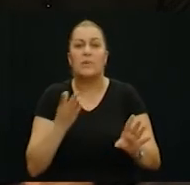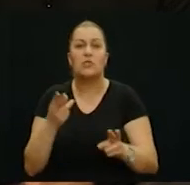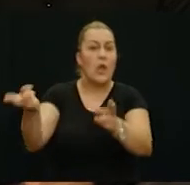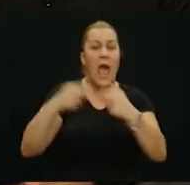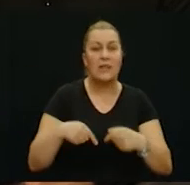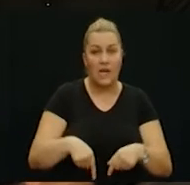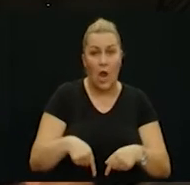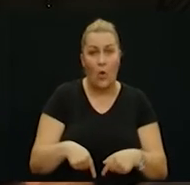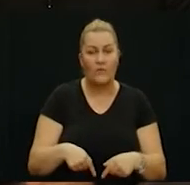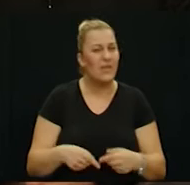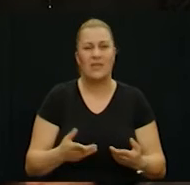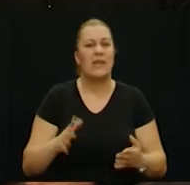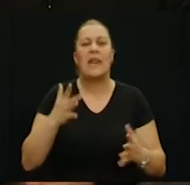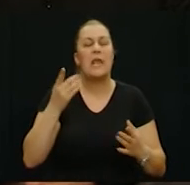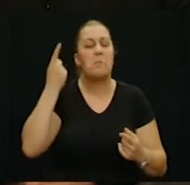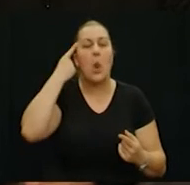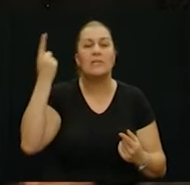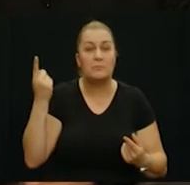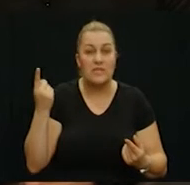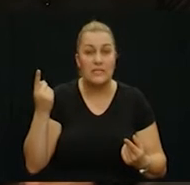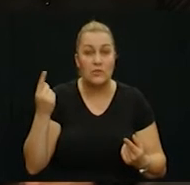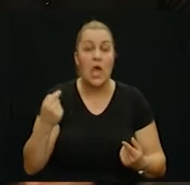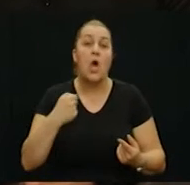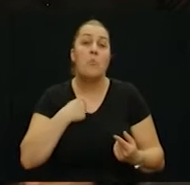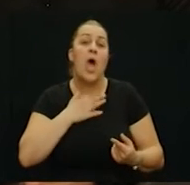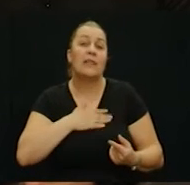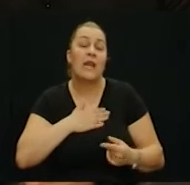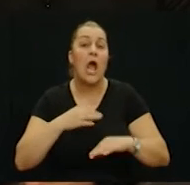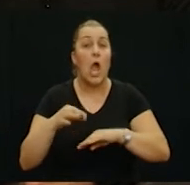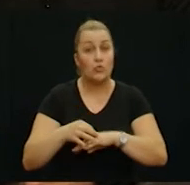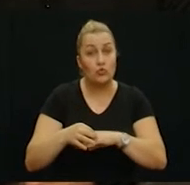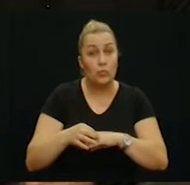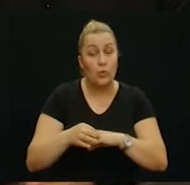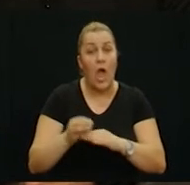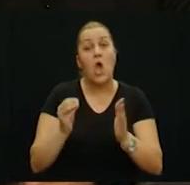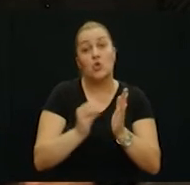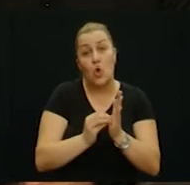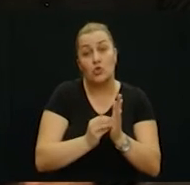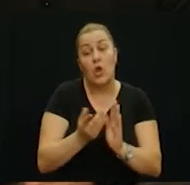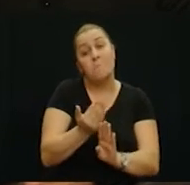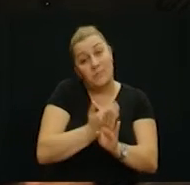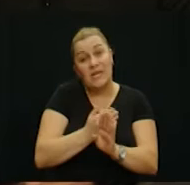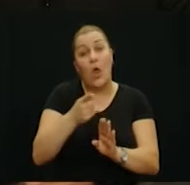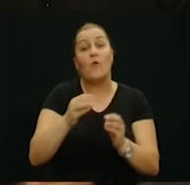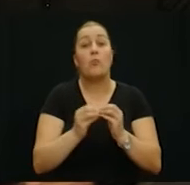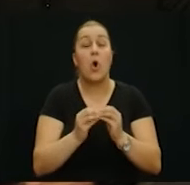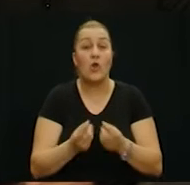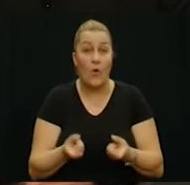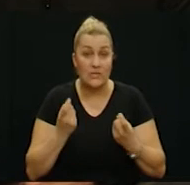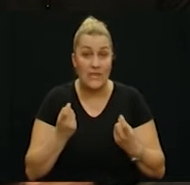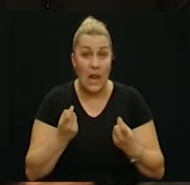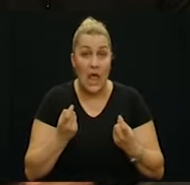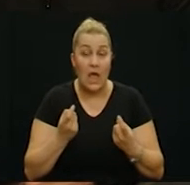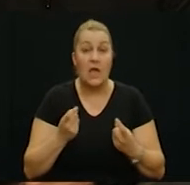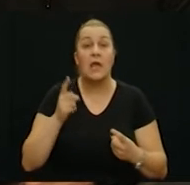morate brzo nazad u bolnicu i više to nije imalo smisla. Moja draga supruga je još prije Borova sela